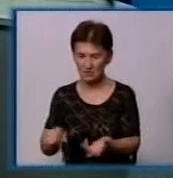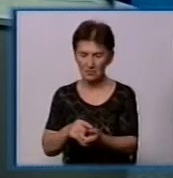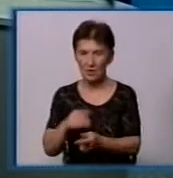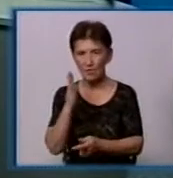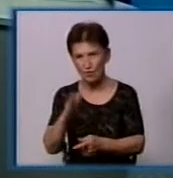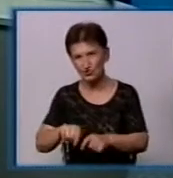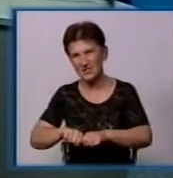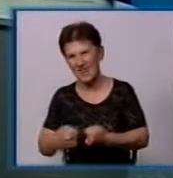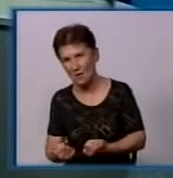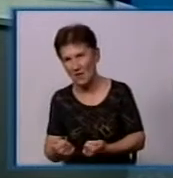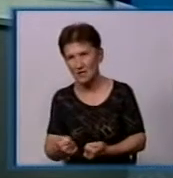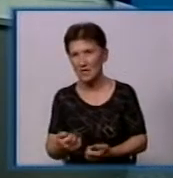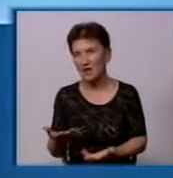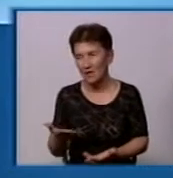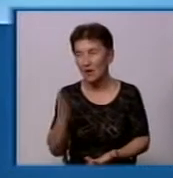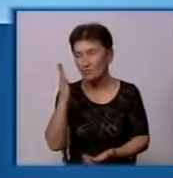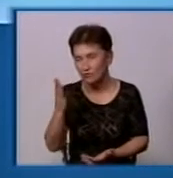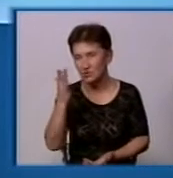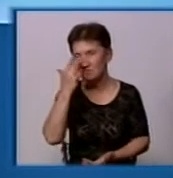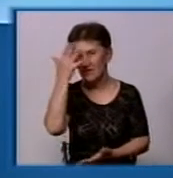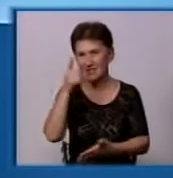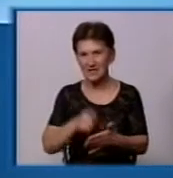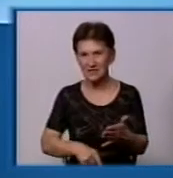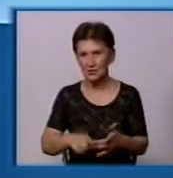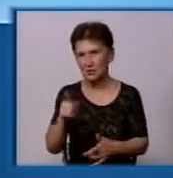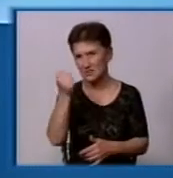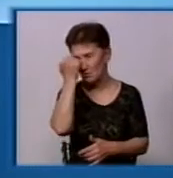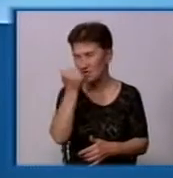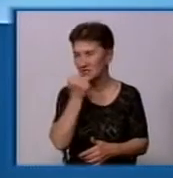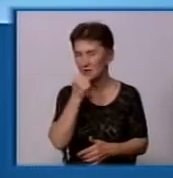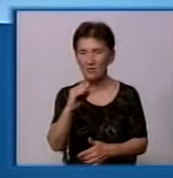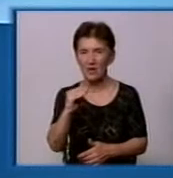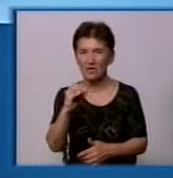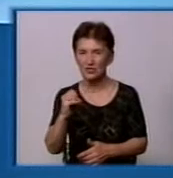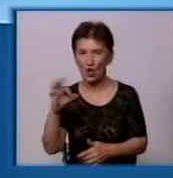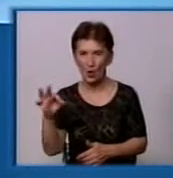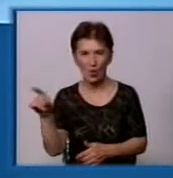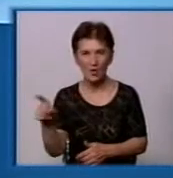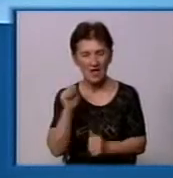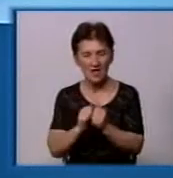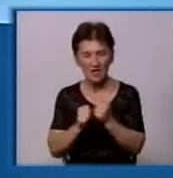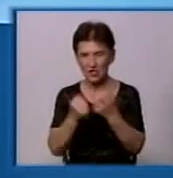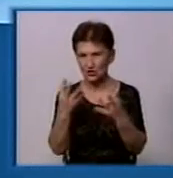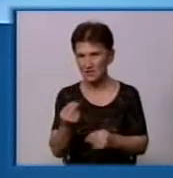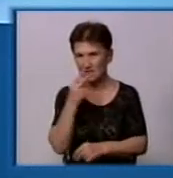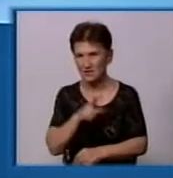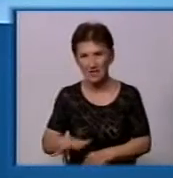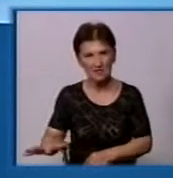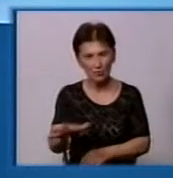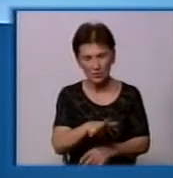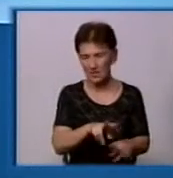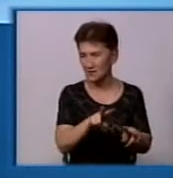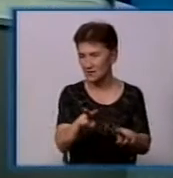не можуть. Я думаю, можуть все, але будемо надіятися. Опять же, спасибо ЖЕО. вони ежедневно осматрюють площадки, контролюють